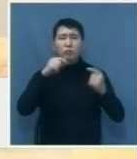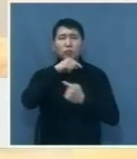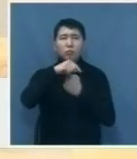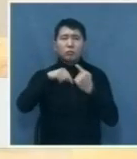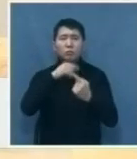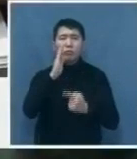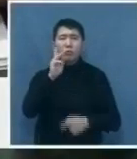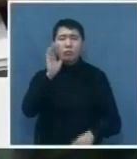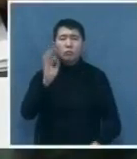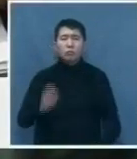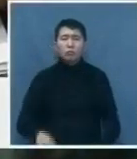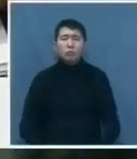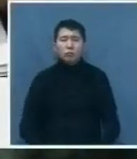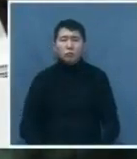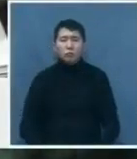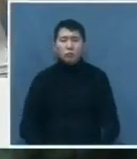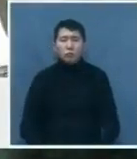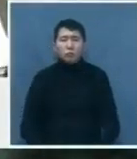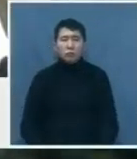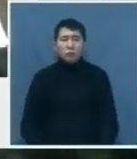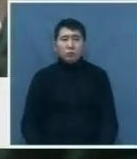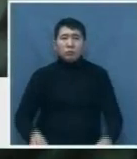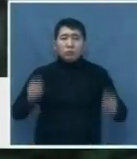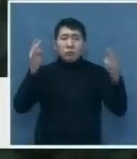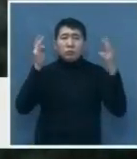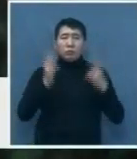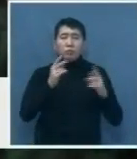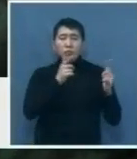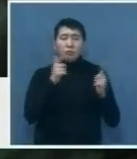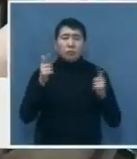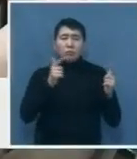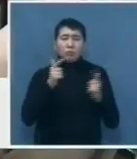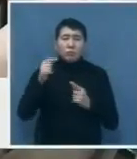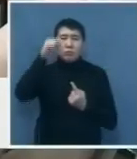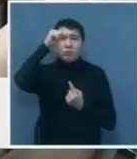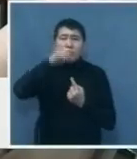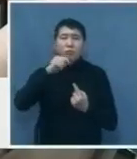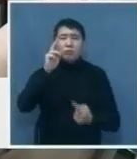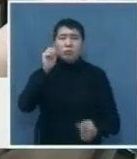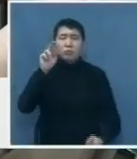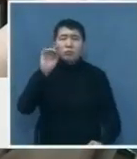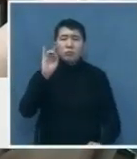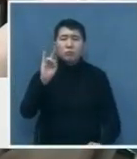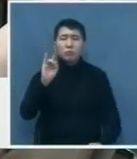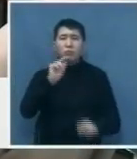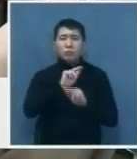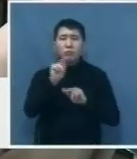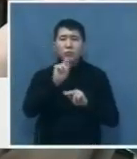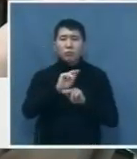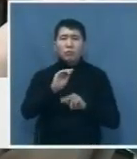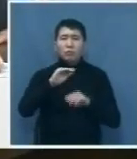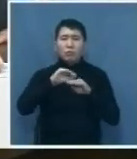-Казахстанской области. Но для привлечения инвестиций необходимо подготовить соответствующие кадры, обучить их не только финансовой